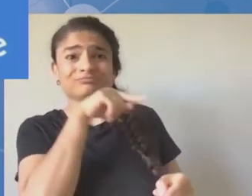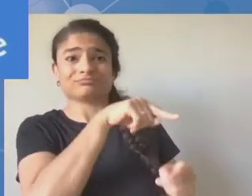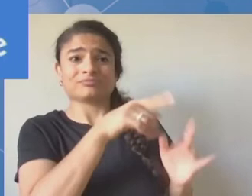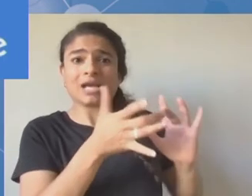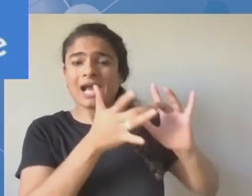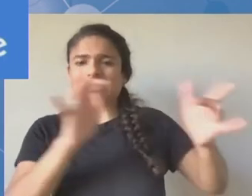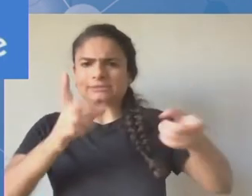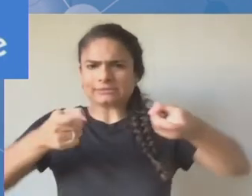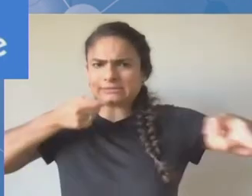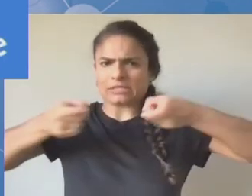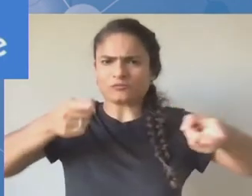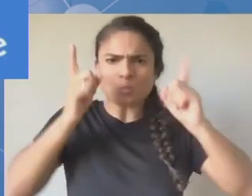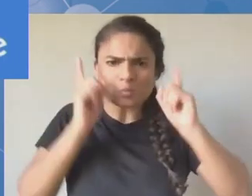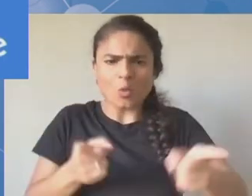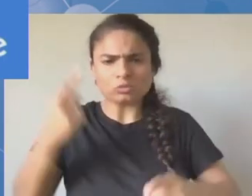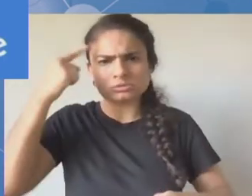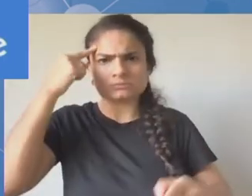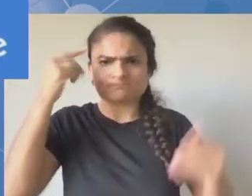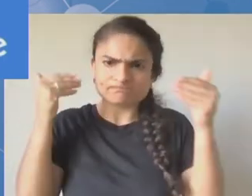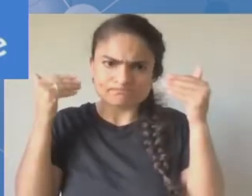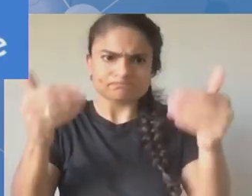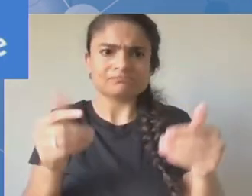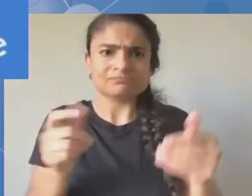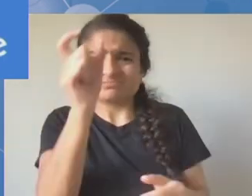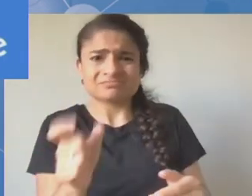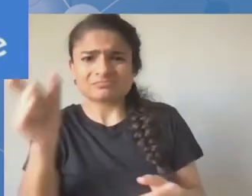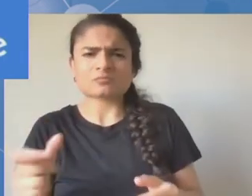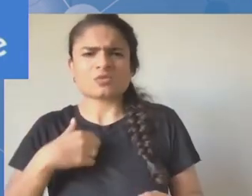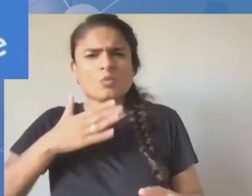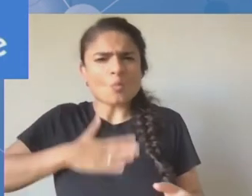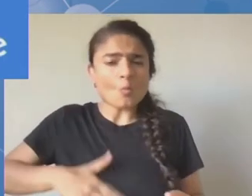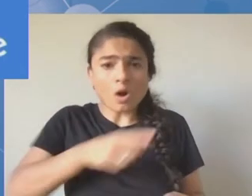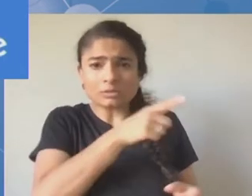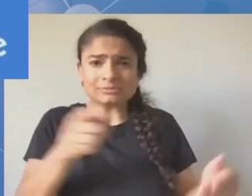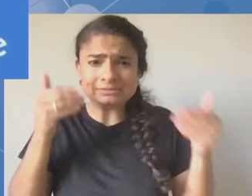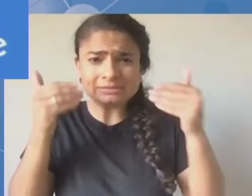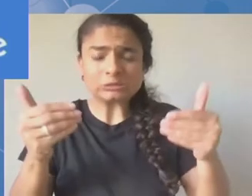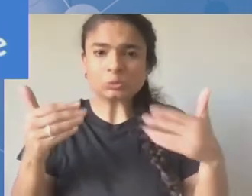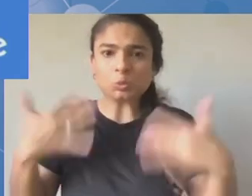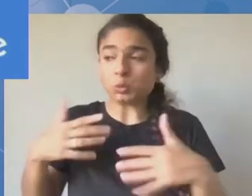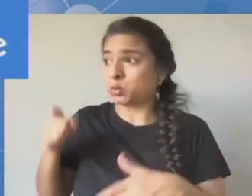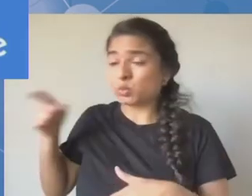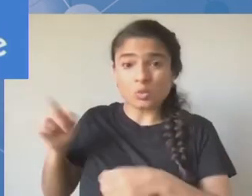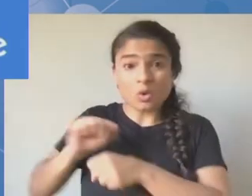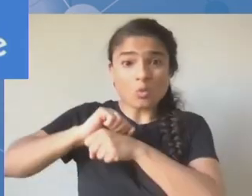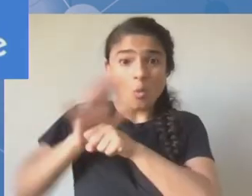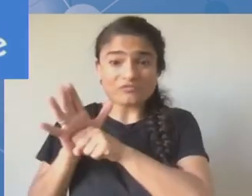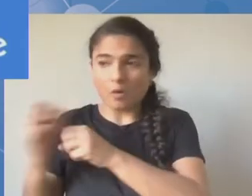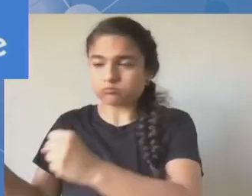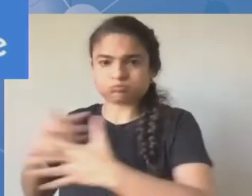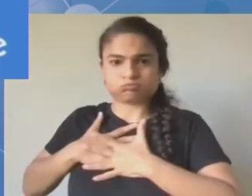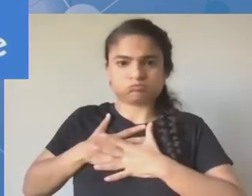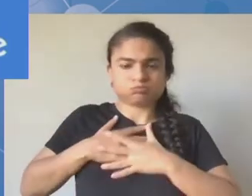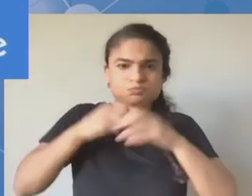na przykład z różnych rdzennych grup w zakresie technologii cyfrowych. Myślę, że razem jesteśmy silniejsi, a zatem nie